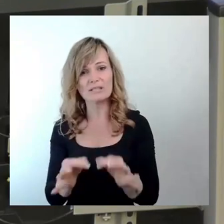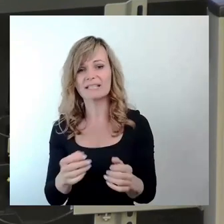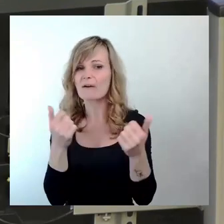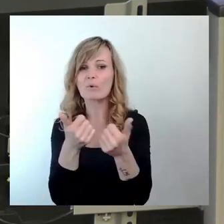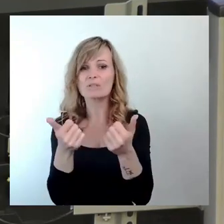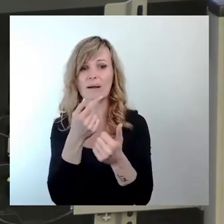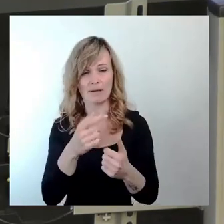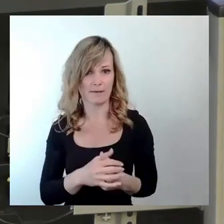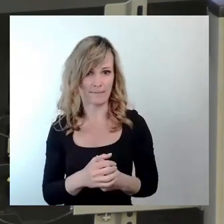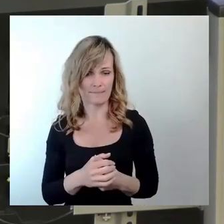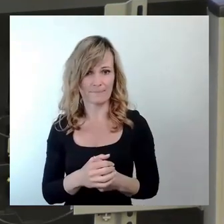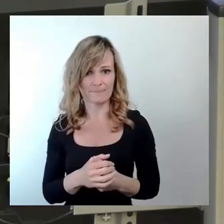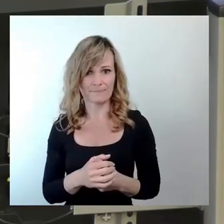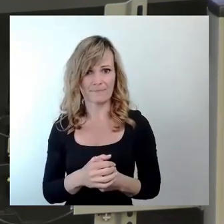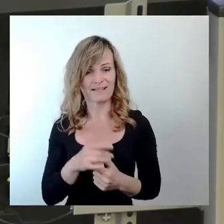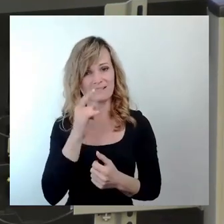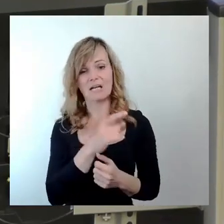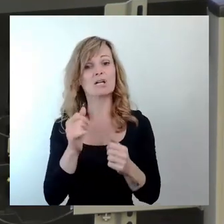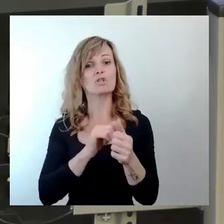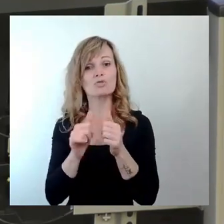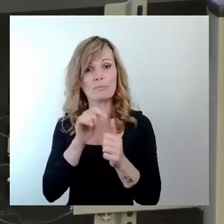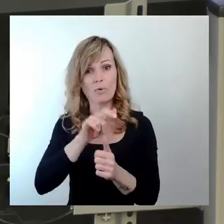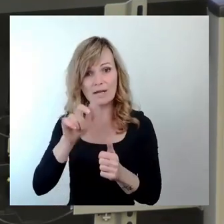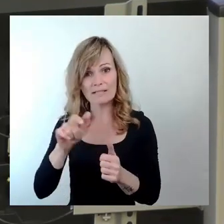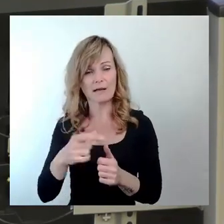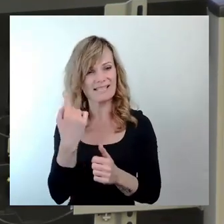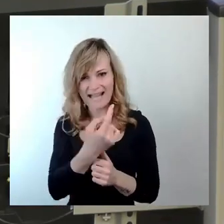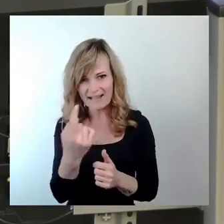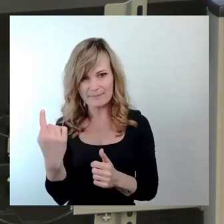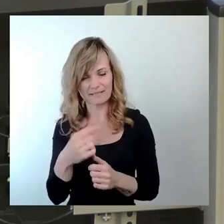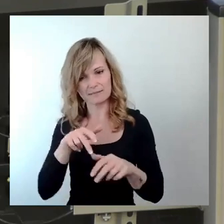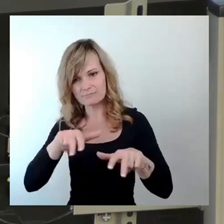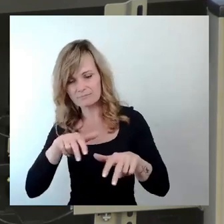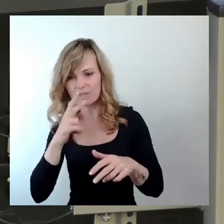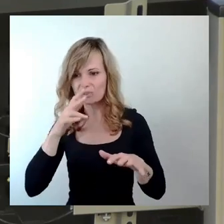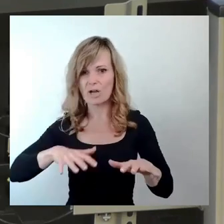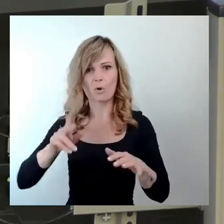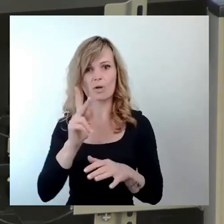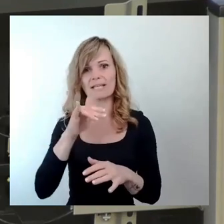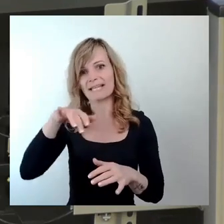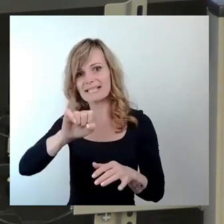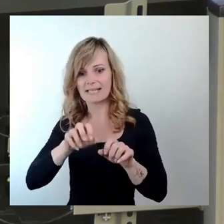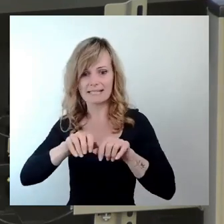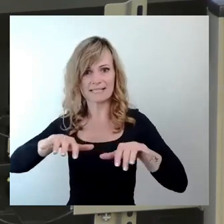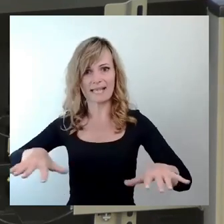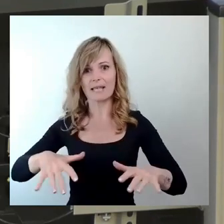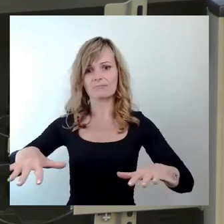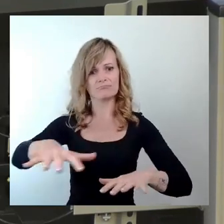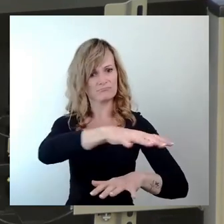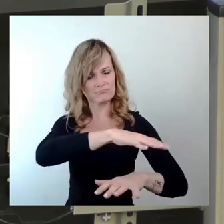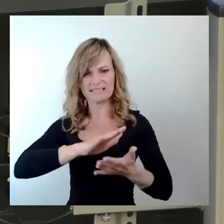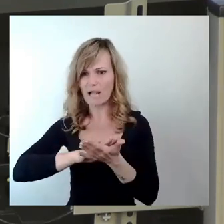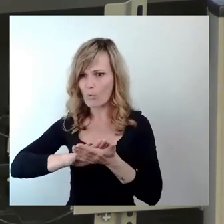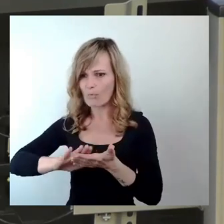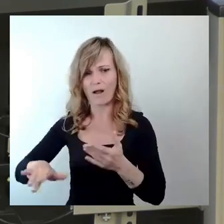Ganz im Gegenteil, sind die Sportler, die noch dafür Sorge tragen, dass es rings um den Kiessee ordentlich zugeht, die nämlich hier